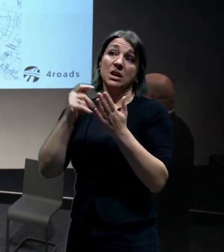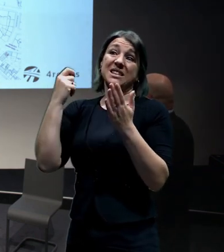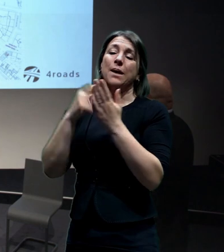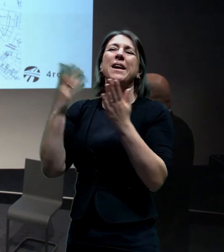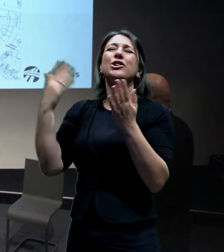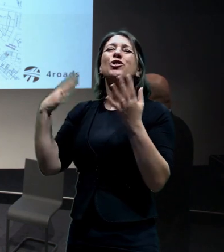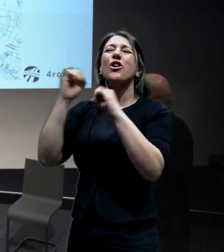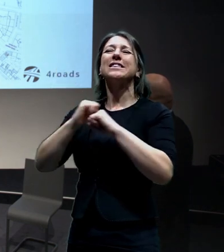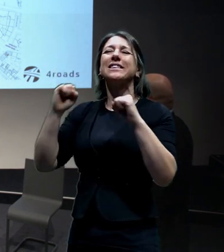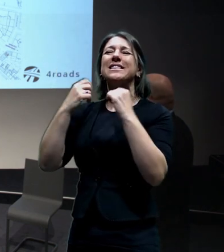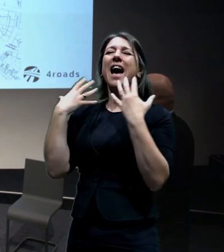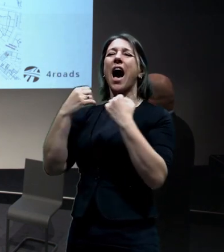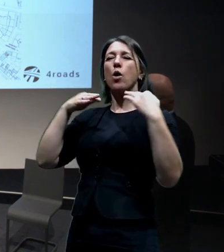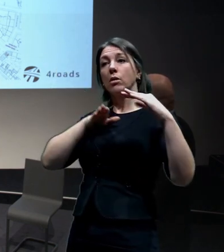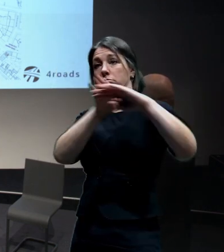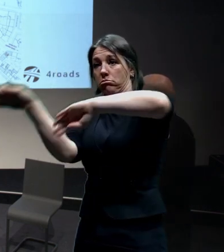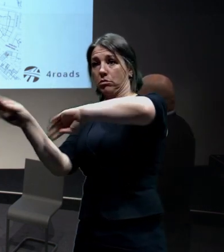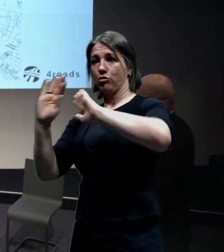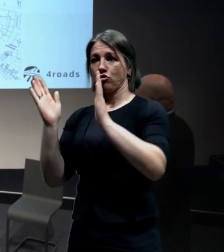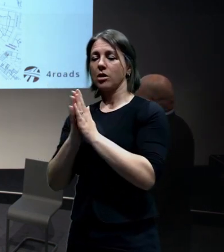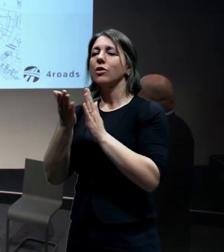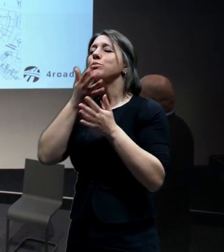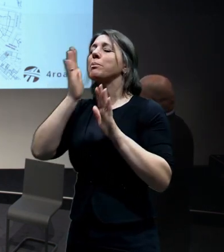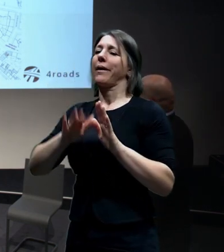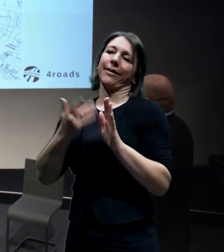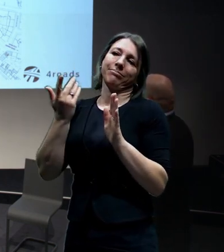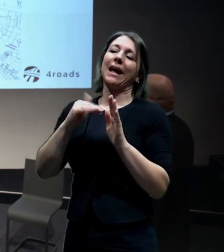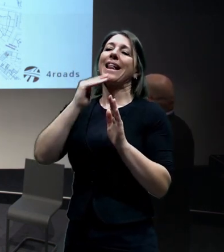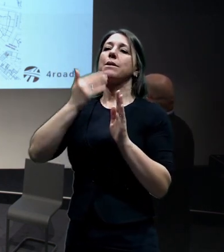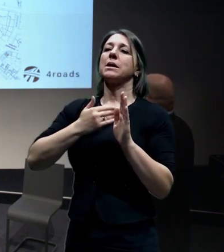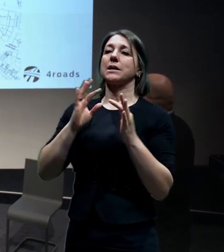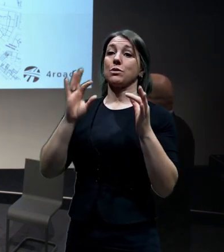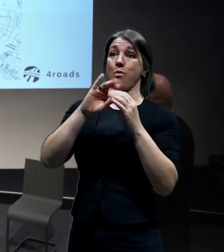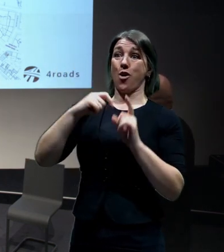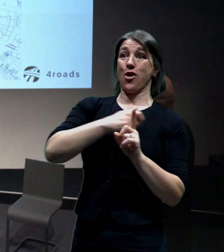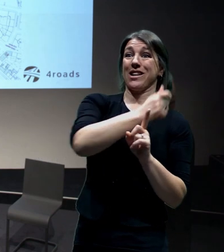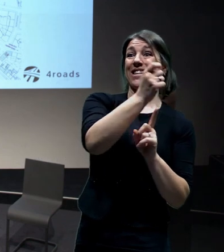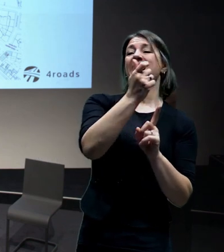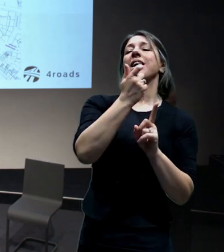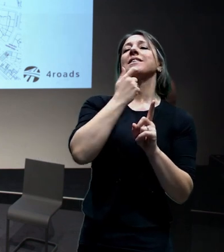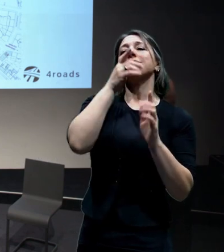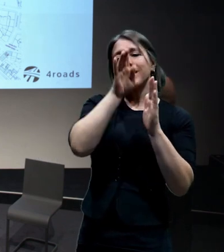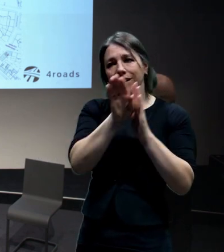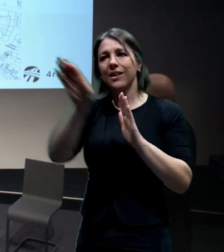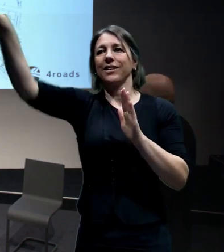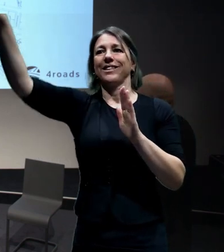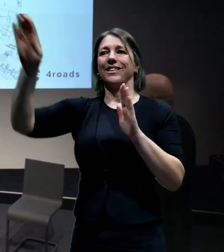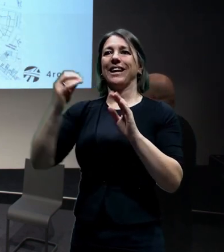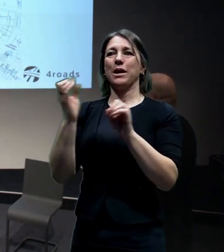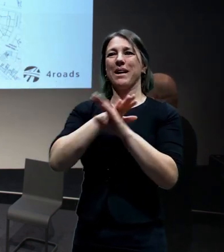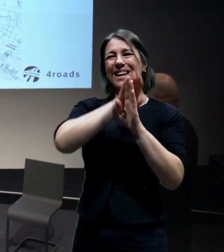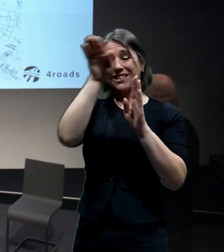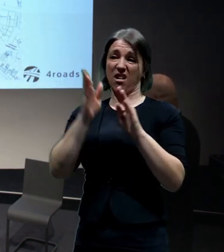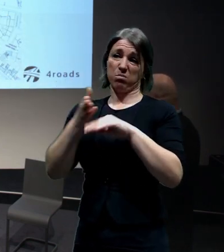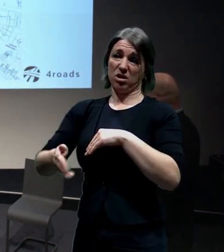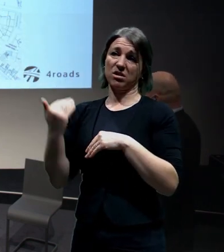dopravu, pokud budete chytit z libeňské spojky, například na povrch Holešoviček, nebo na Libereckou nahoru a tak